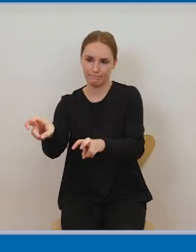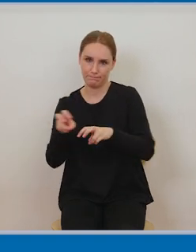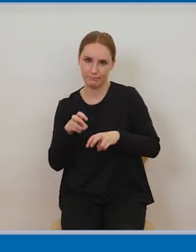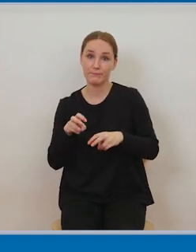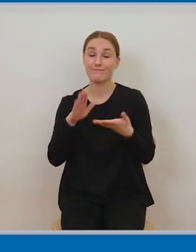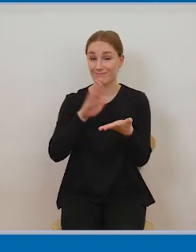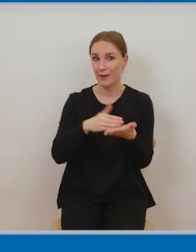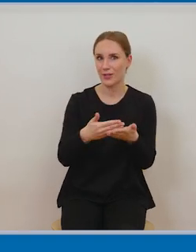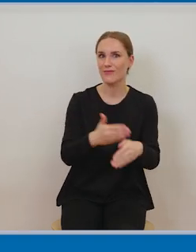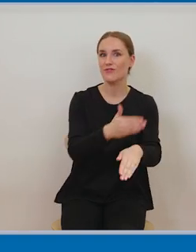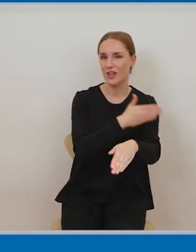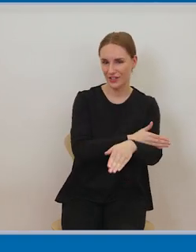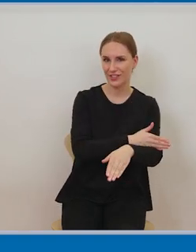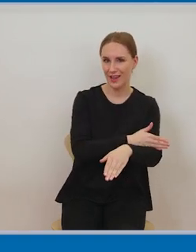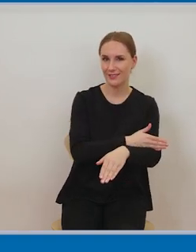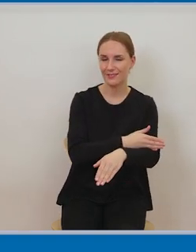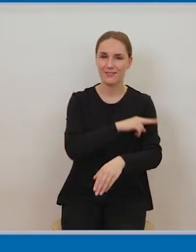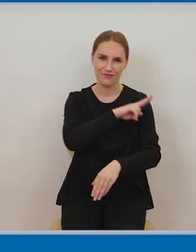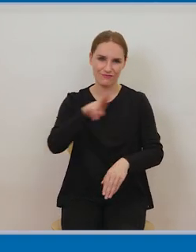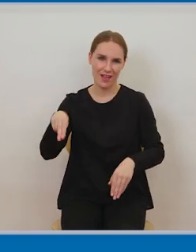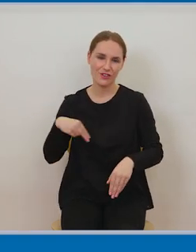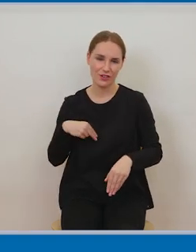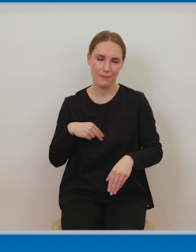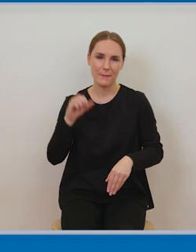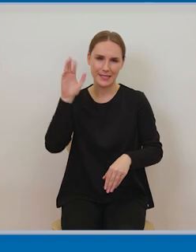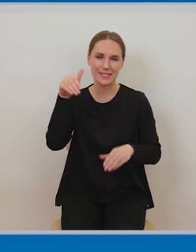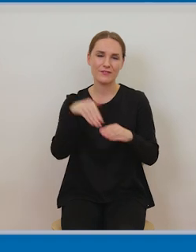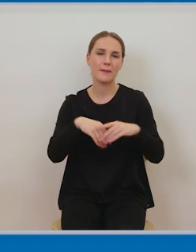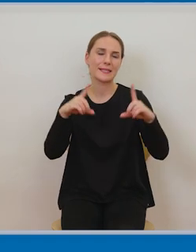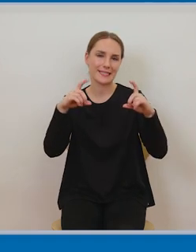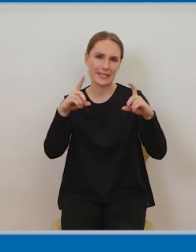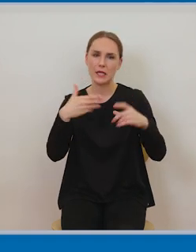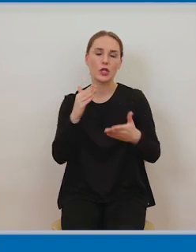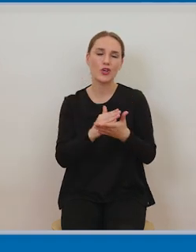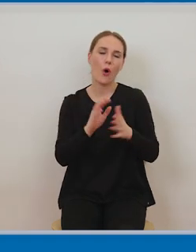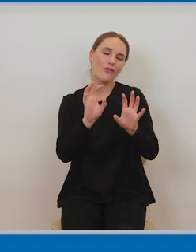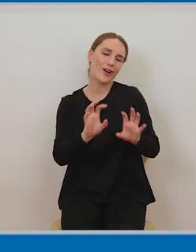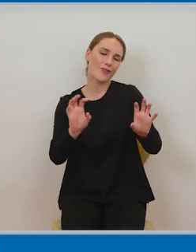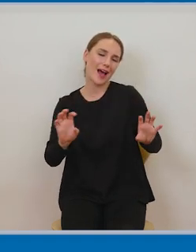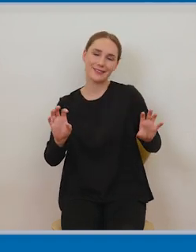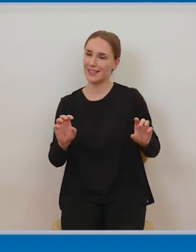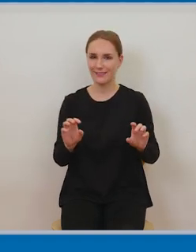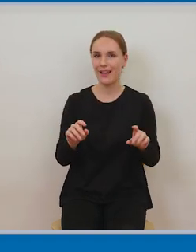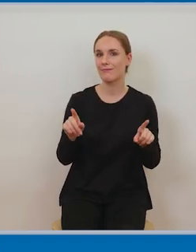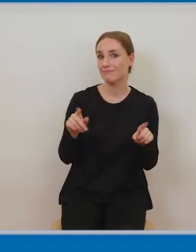tą podstawową formułą celem na której możemy się powołać to jest wyjaśnianie